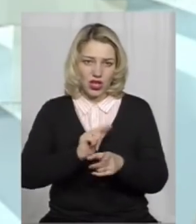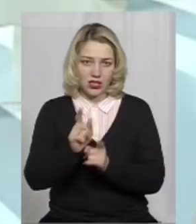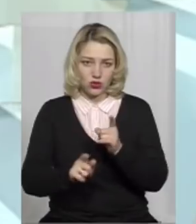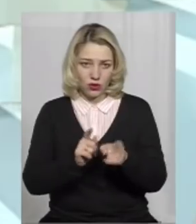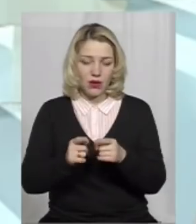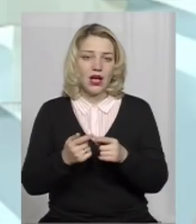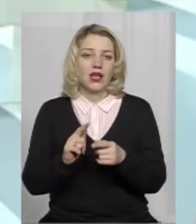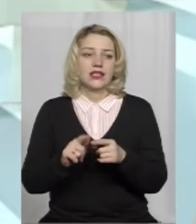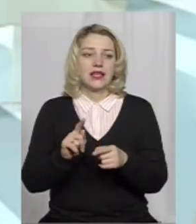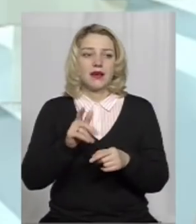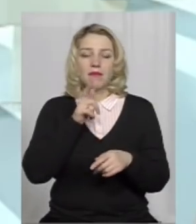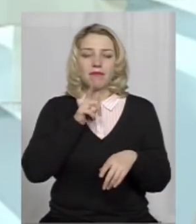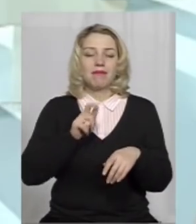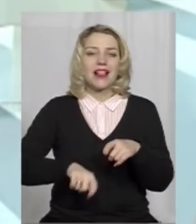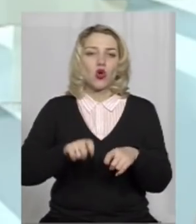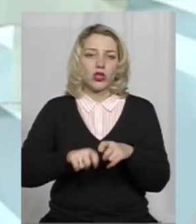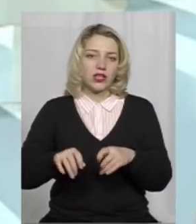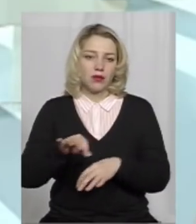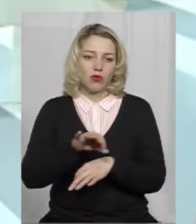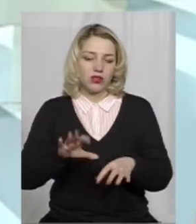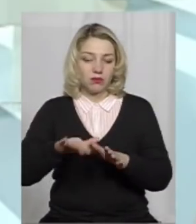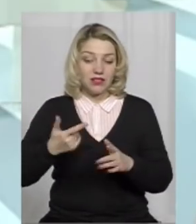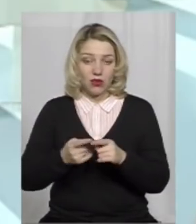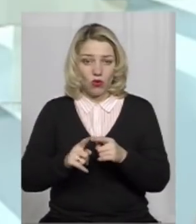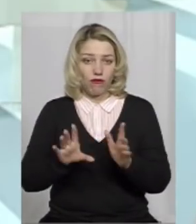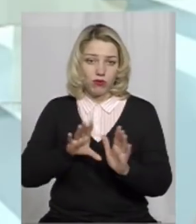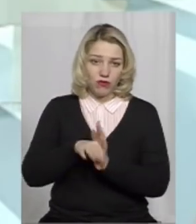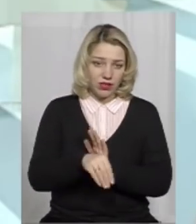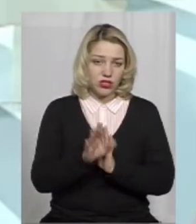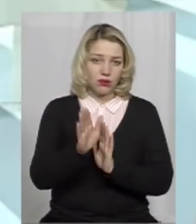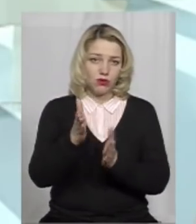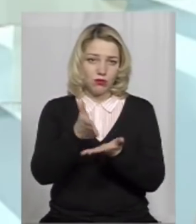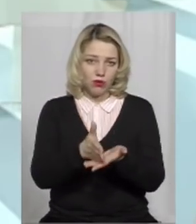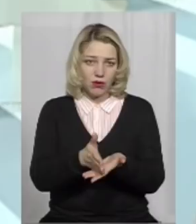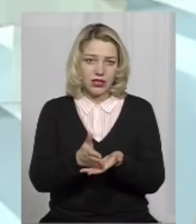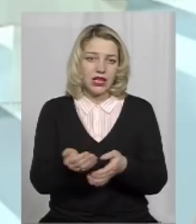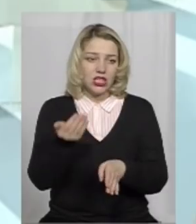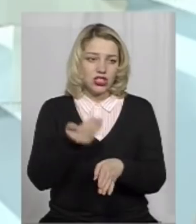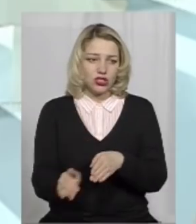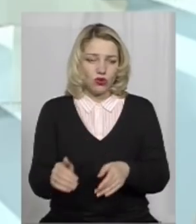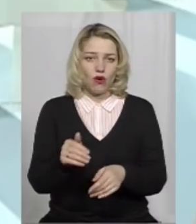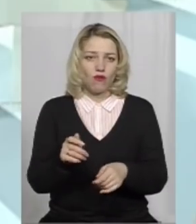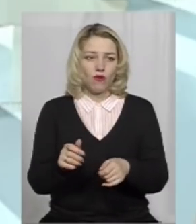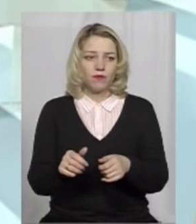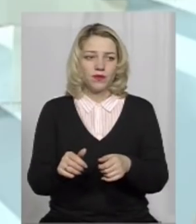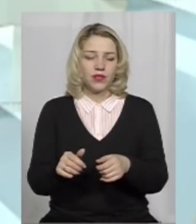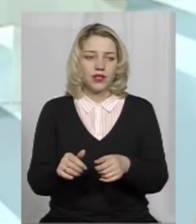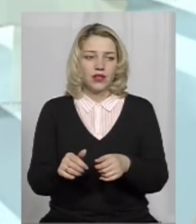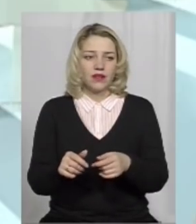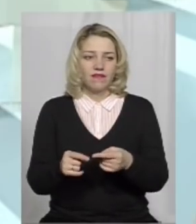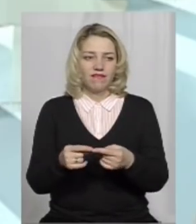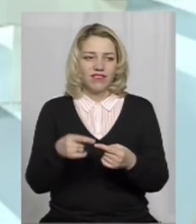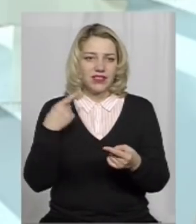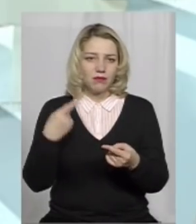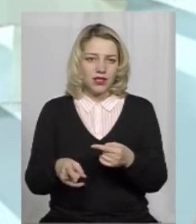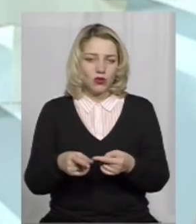пілотний цей проєкт, після його запровадження, ми будемо мати часткову відміну від атестації. Я